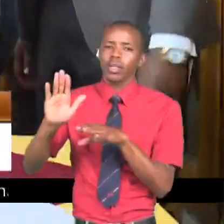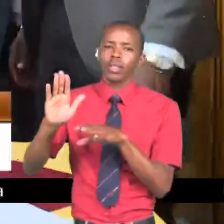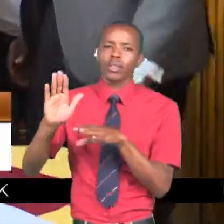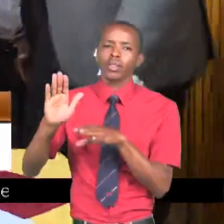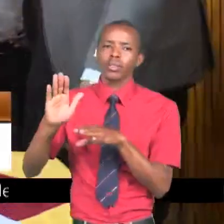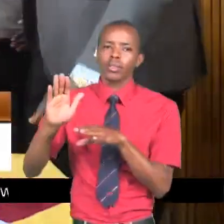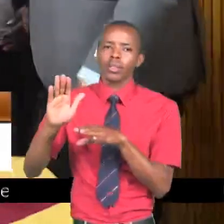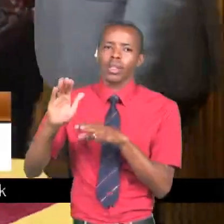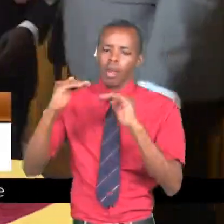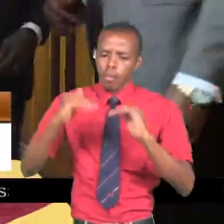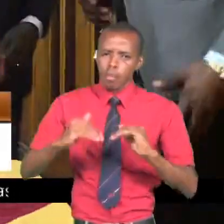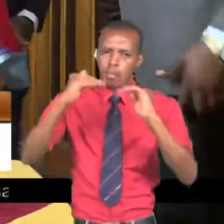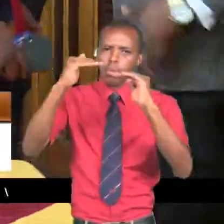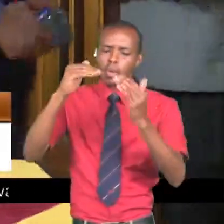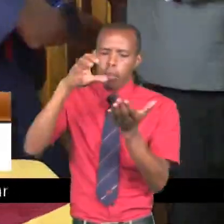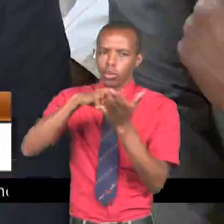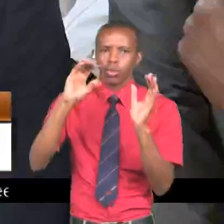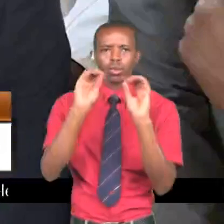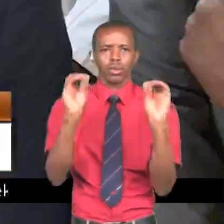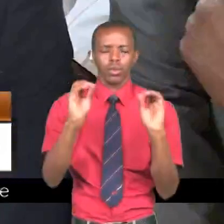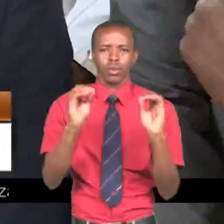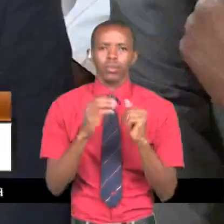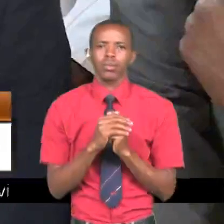ambao hawajapandisho cheo kama ipasavyo